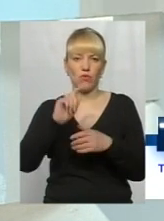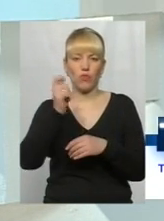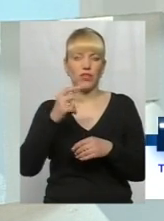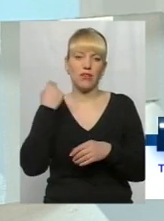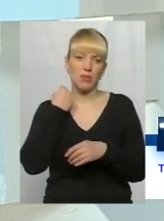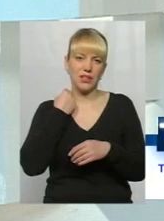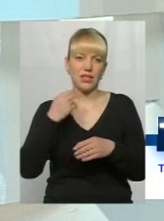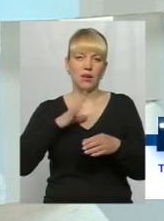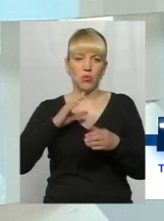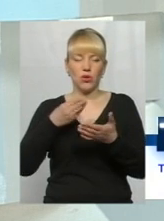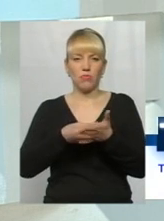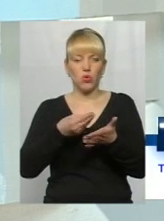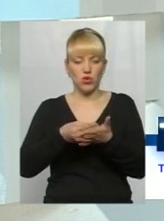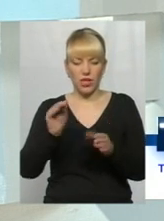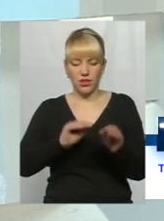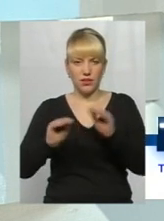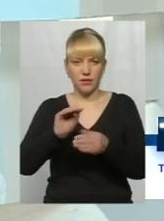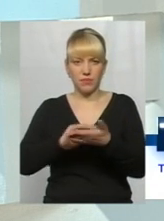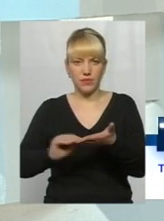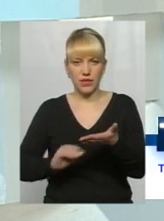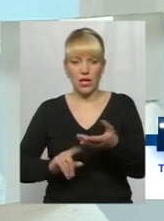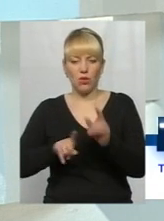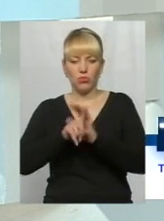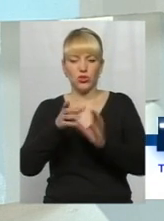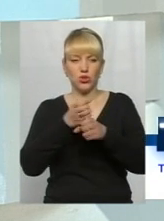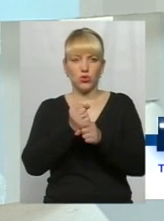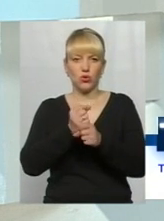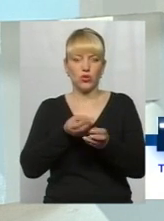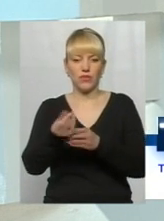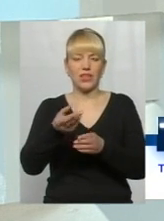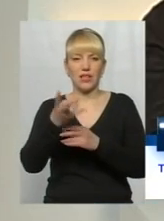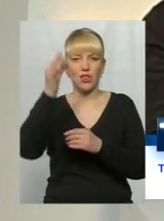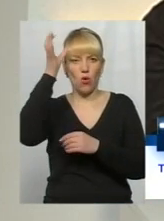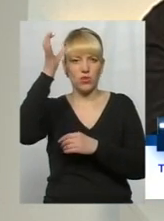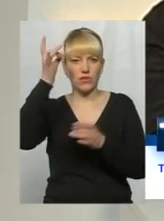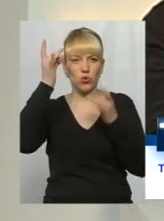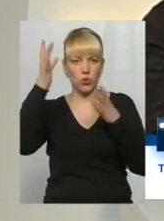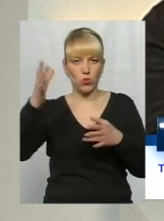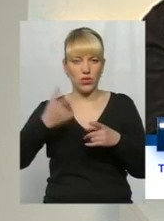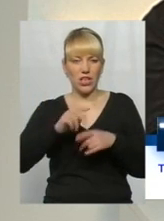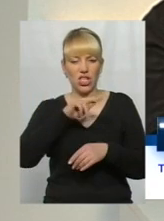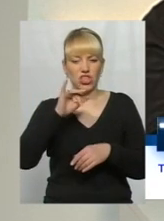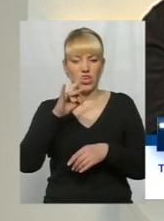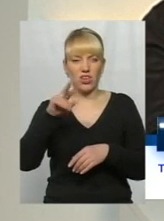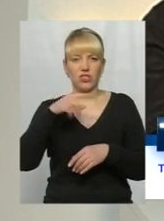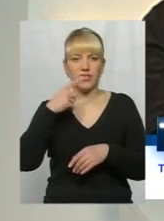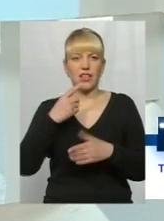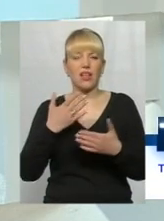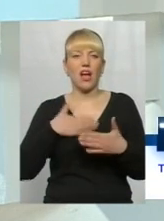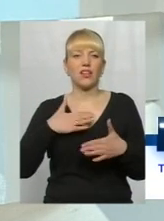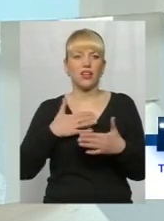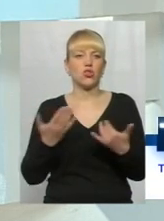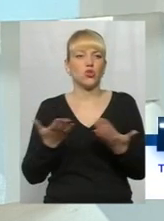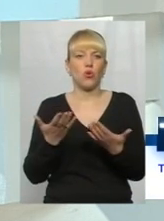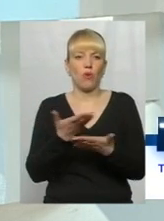складали бюджет, то почали скорочувати видатки на освіту і на культуру. І Черчилль сказав тоді, заради чого ми воюємо?